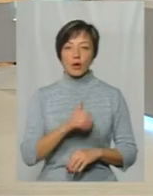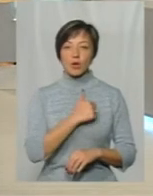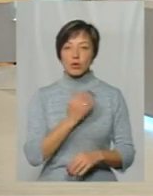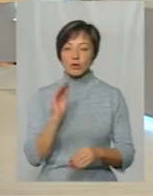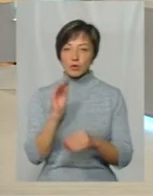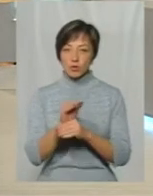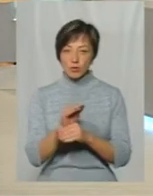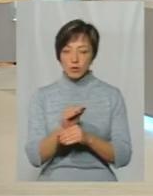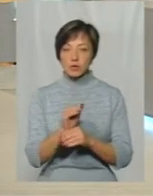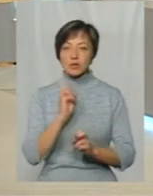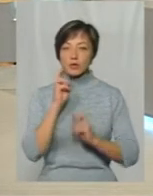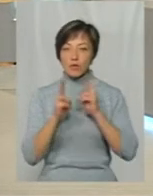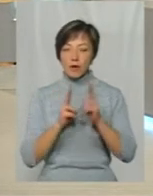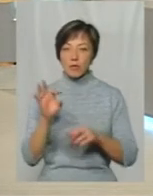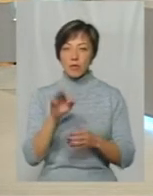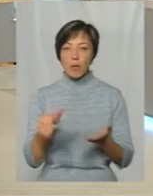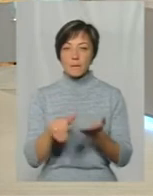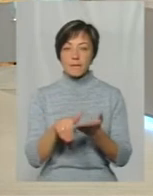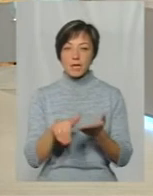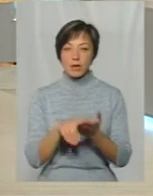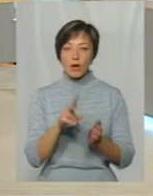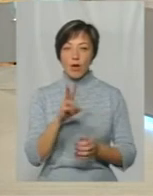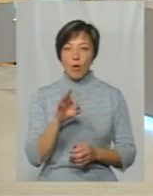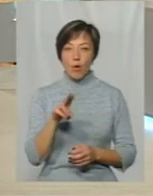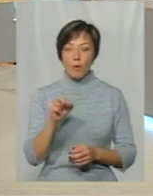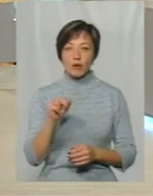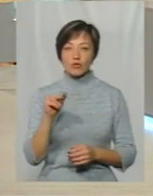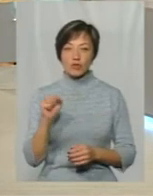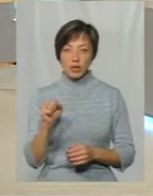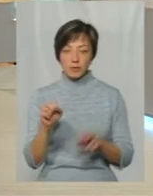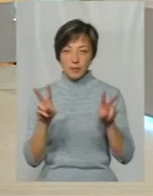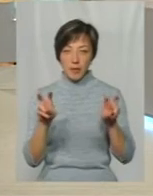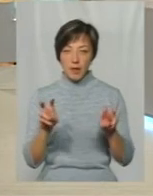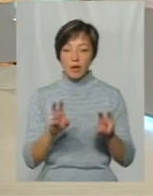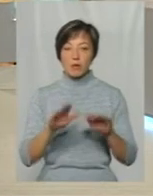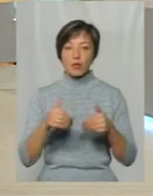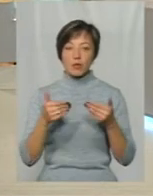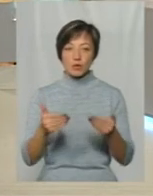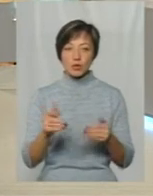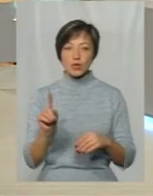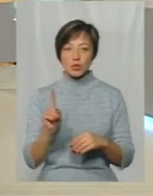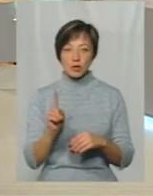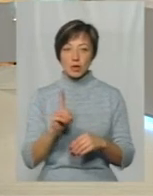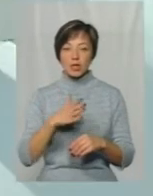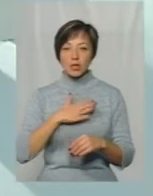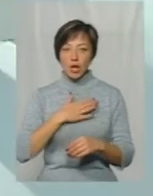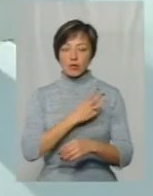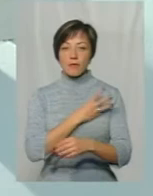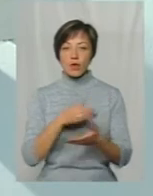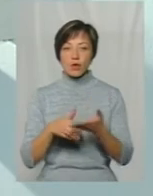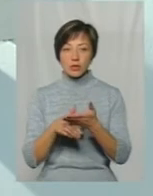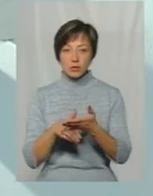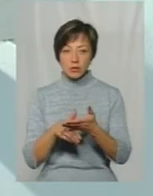зауваження стосовно методики Копача От я дивлюся, що він пропонує, що нашим волонтерам